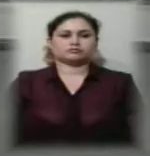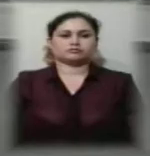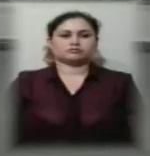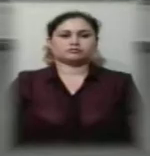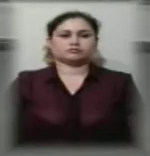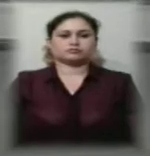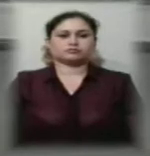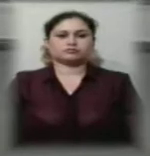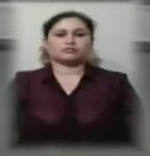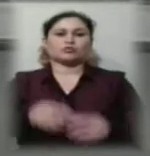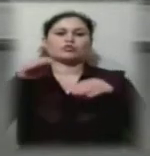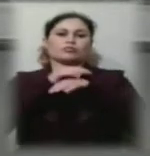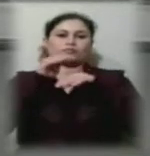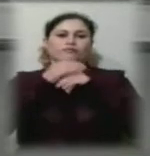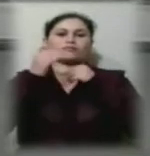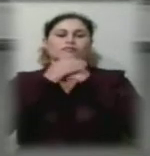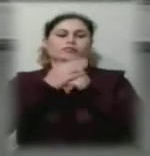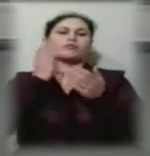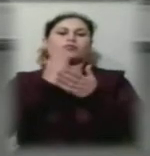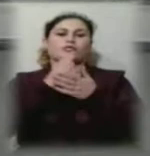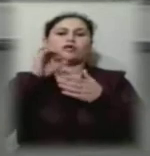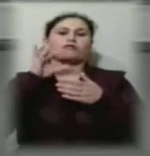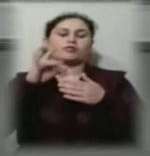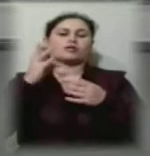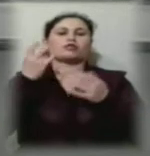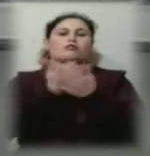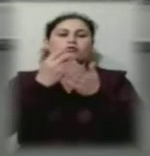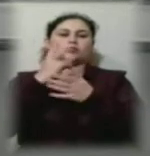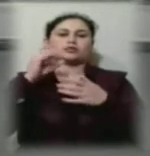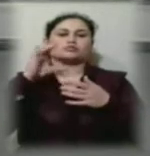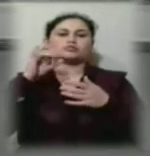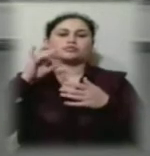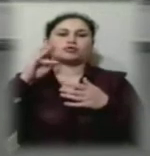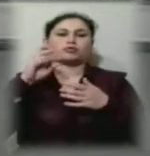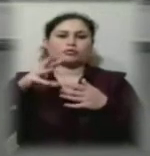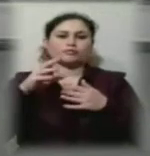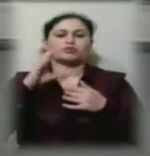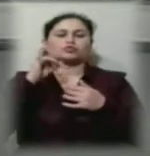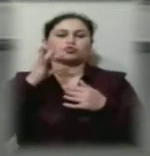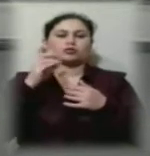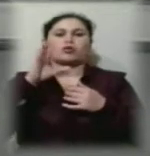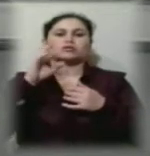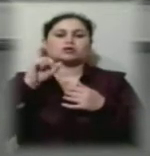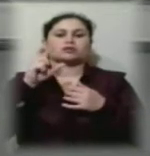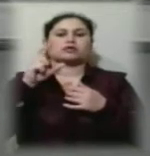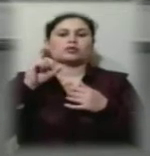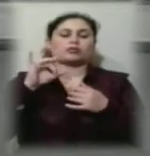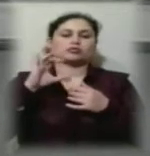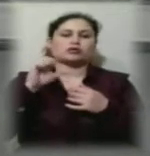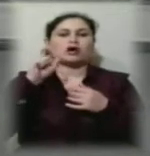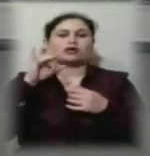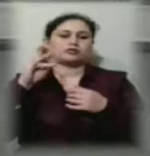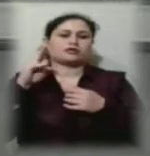Добрий вечір, в прямому ефірі новини на Суспільному. У студії Оксана Хлєбос, Сурда Перекла та Ліна Краєвська.